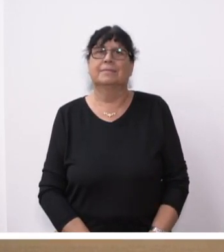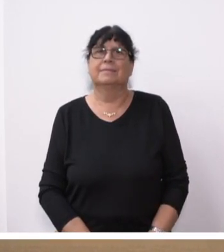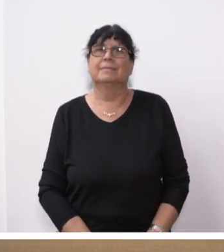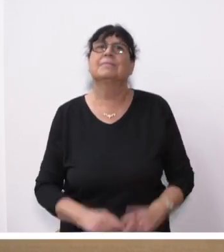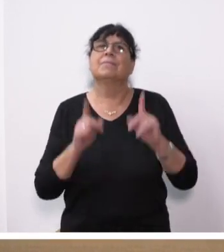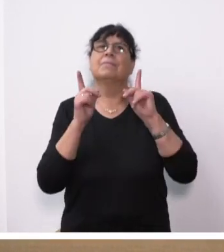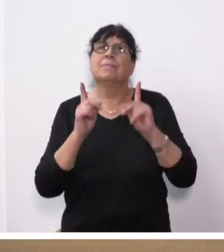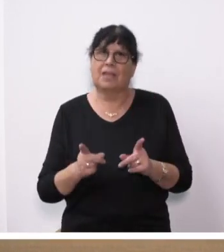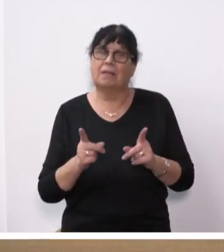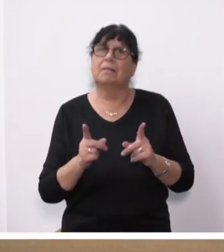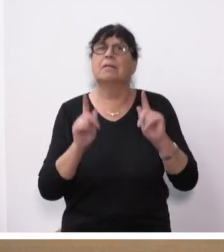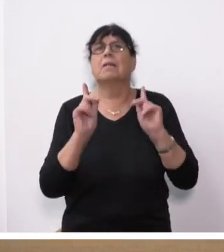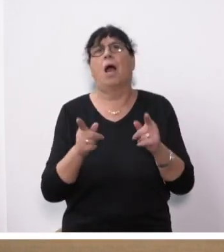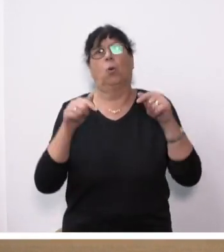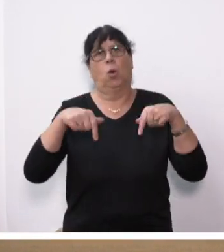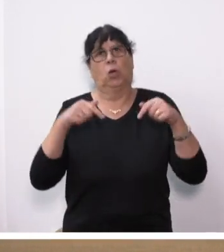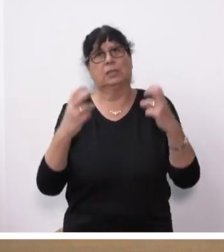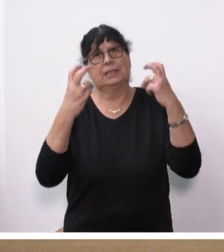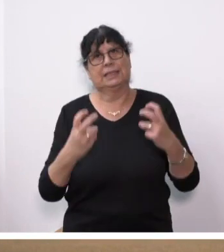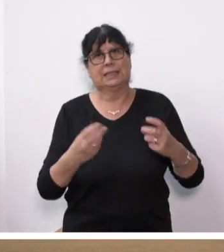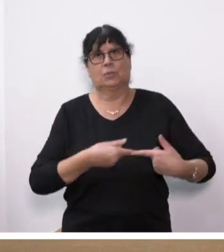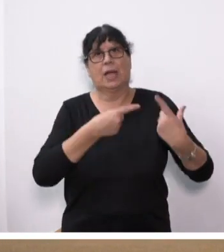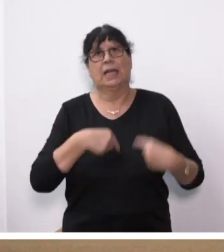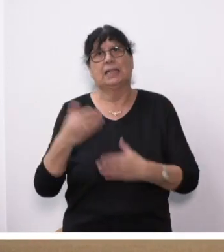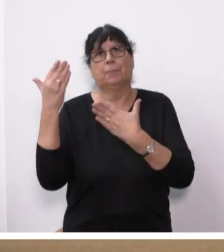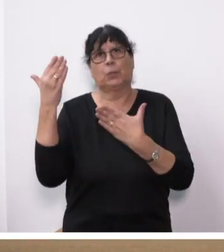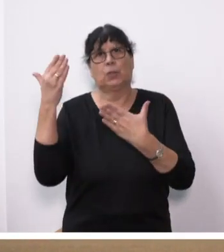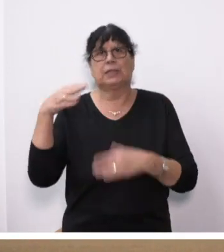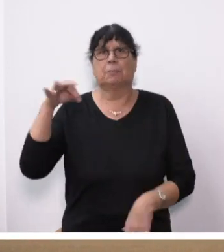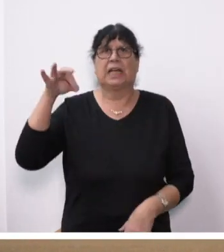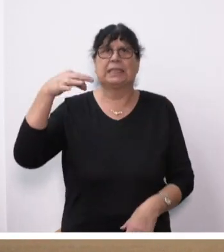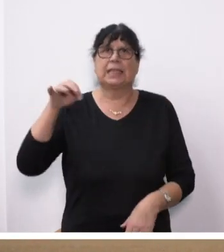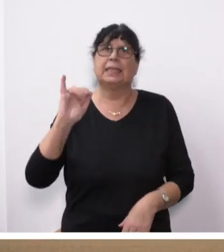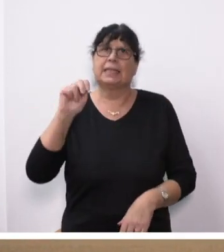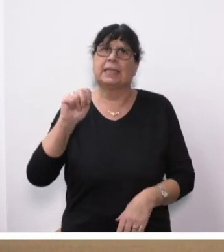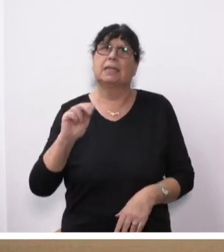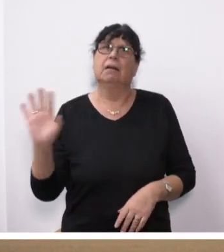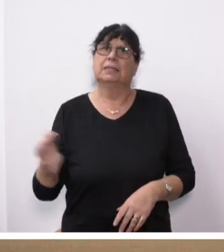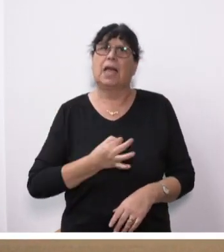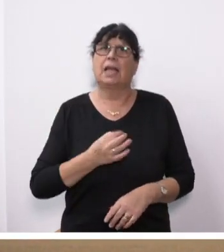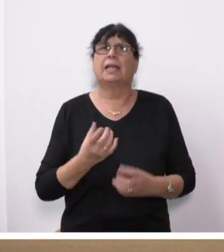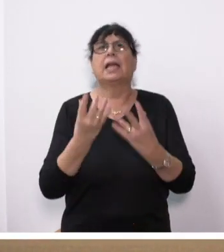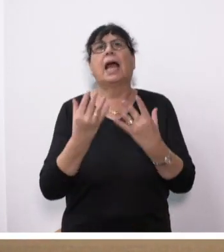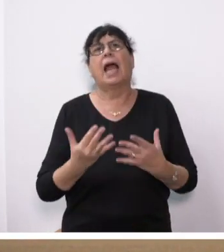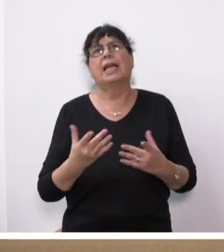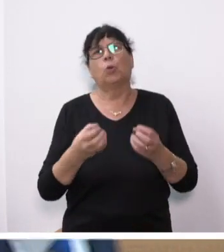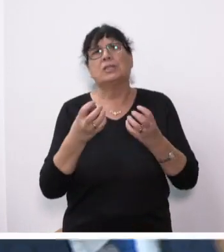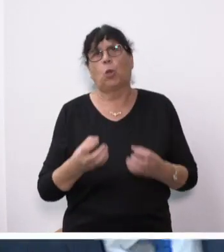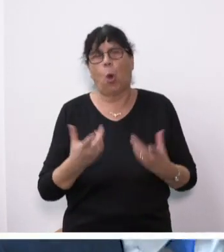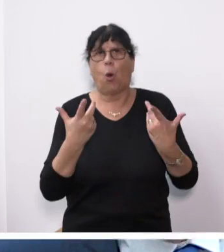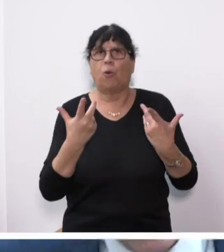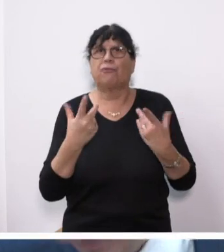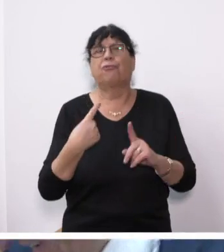Dann darf ich auch zur heutigen Sitzung ganz herzlich begrüßen die Präsidentin des Saarländischen Rechnungshofes, Frau Dr. Annette Große, mit dem